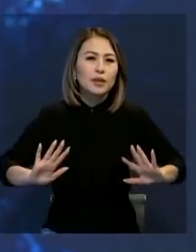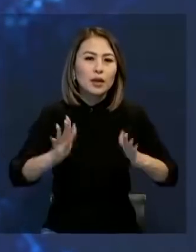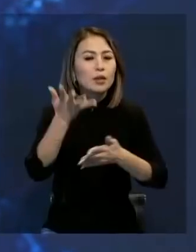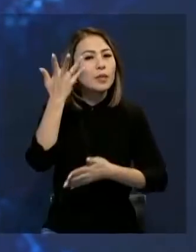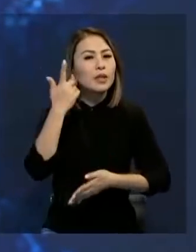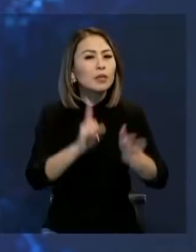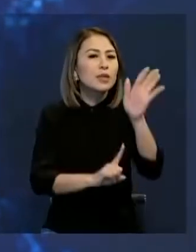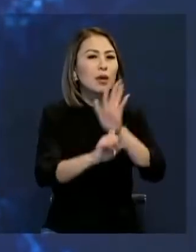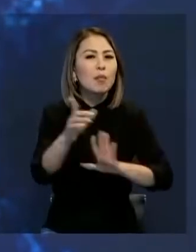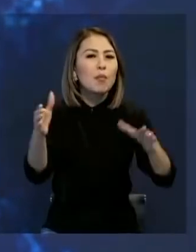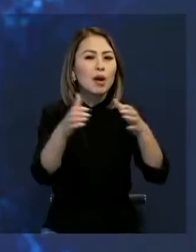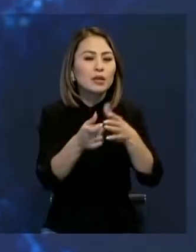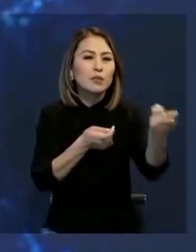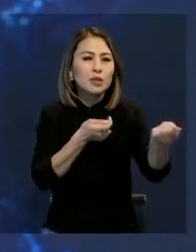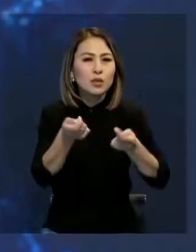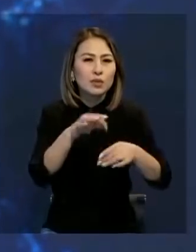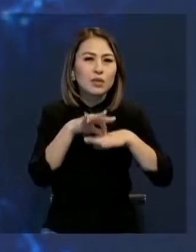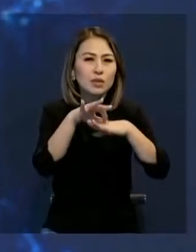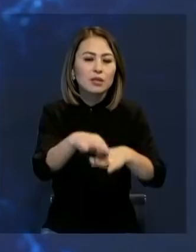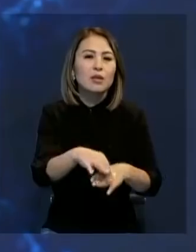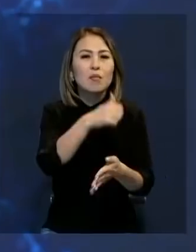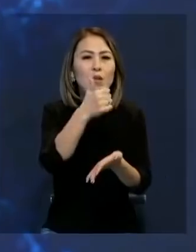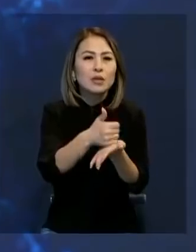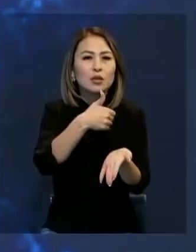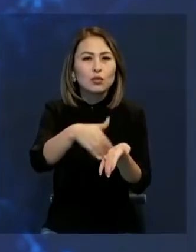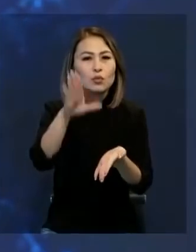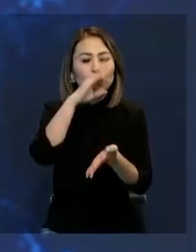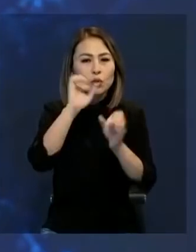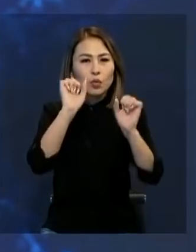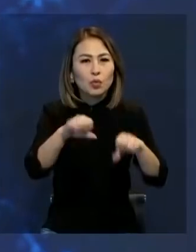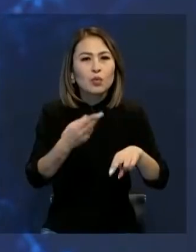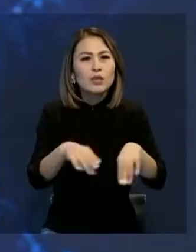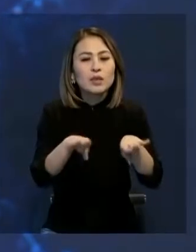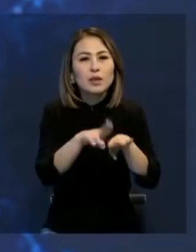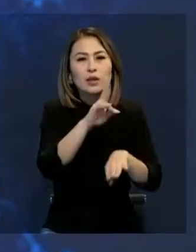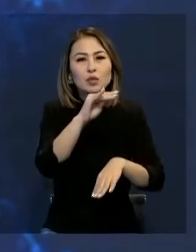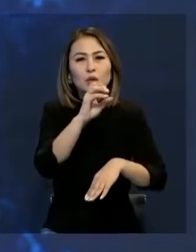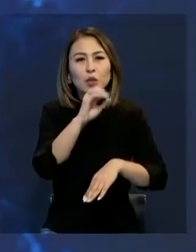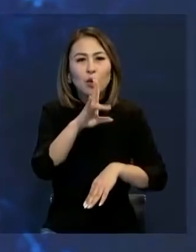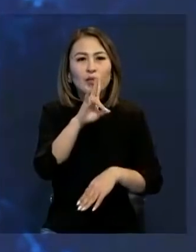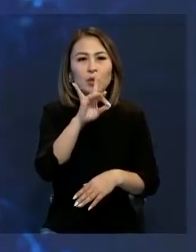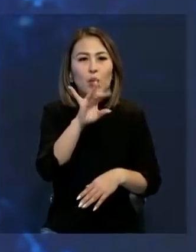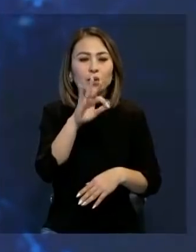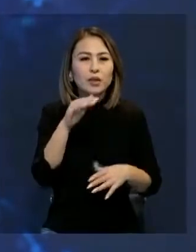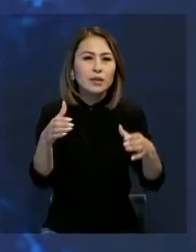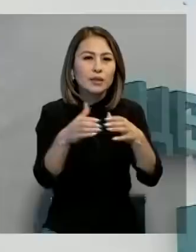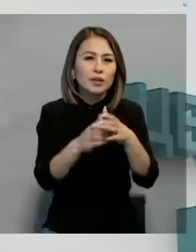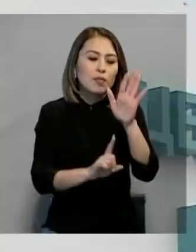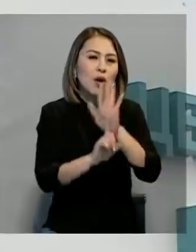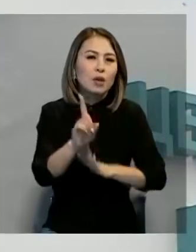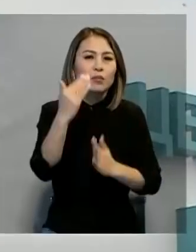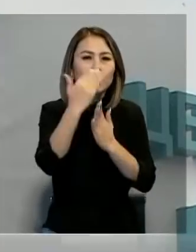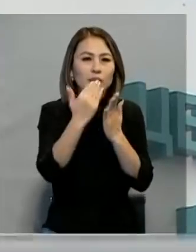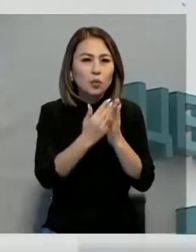Ал жағдай қалпқа келе бастағанда партия басқару ісінен бастартуыда мүмкін. Осы ретте Қасым Жомар Токаев Нұротанның